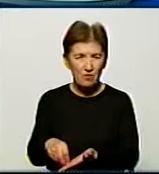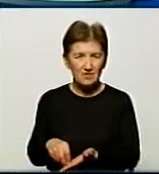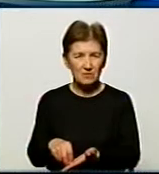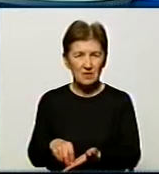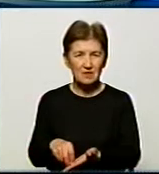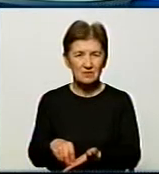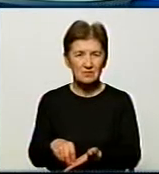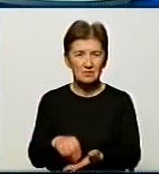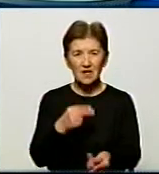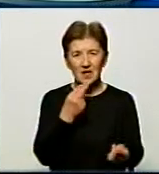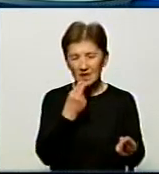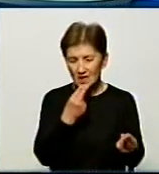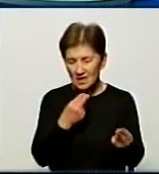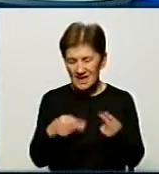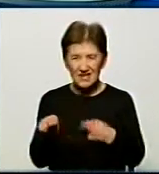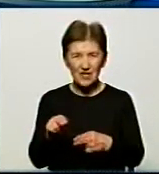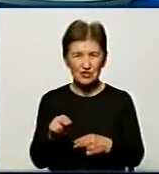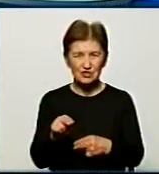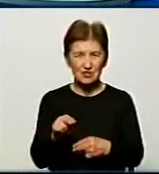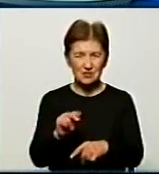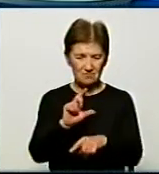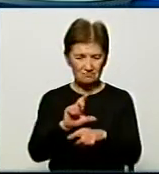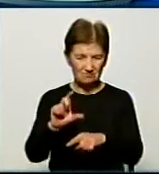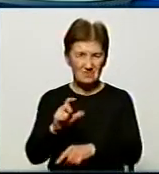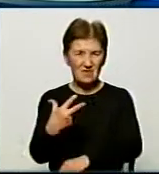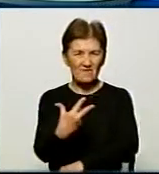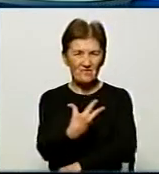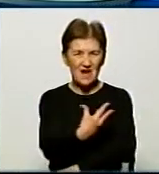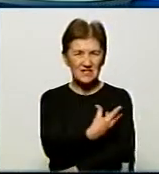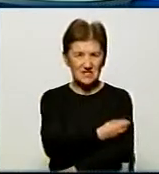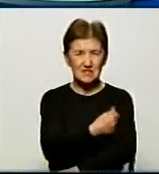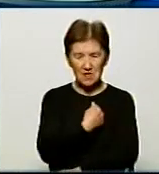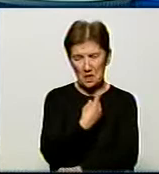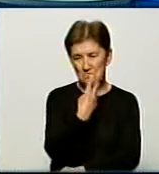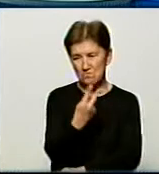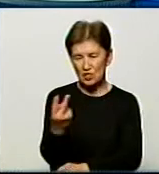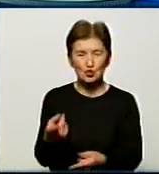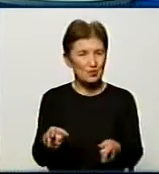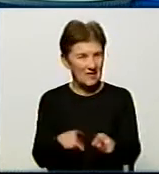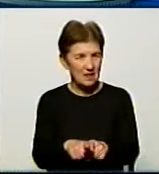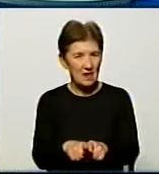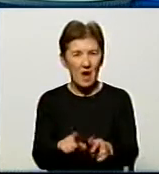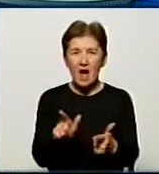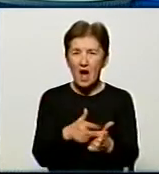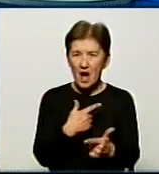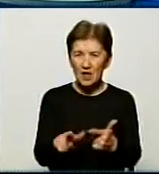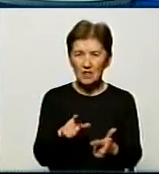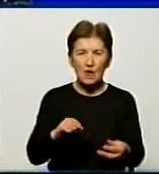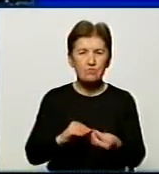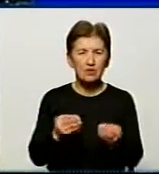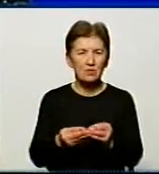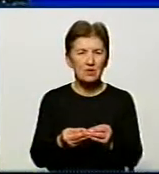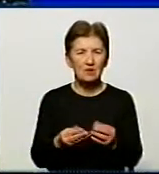Закуповуємо кращі вакцини, я так розумію і бачу, що це так. Але проблема в чому?